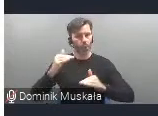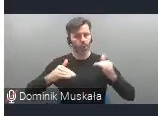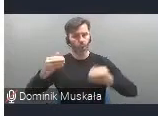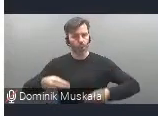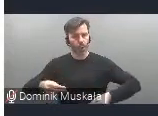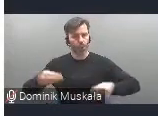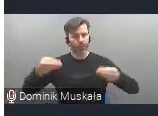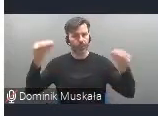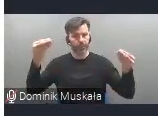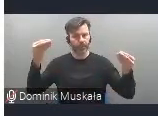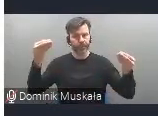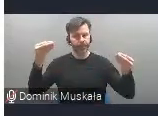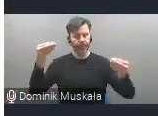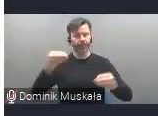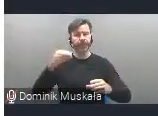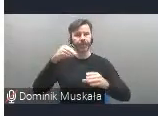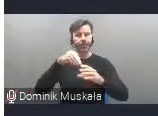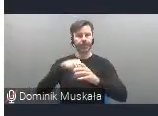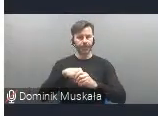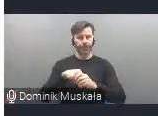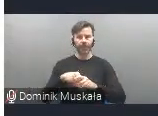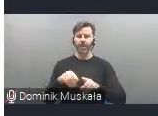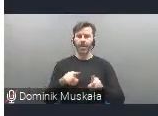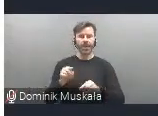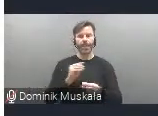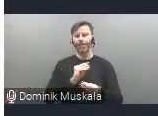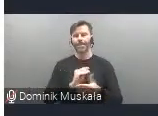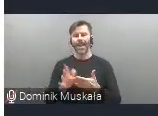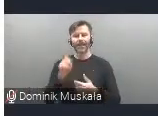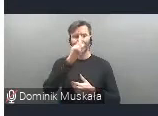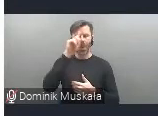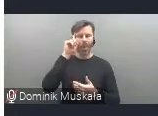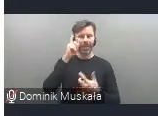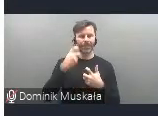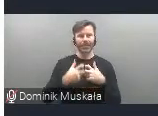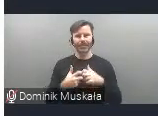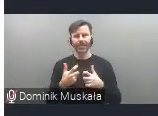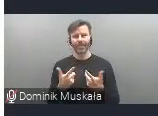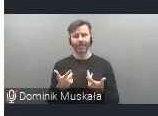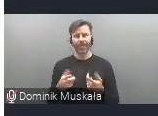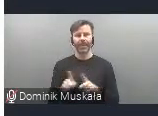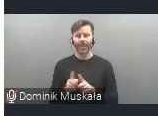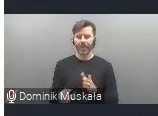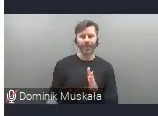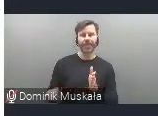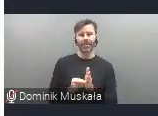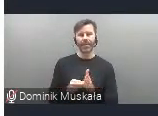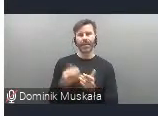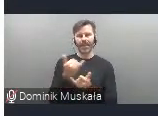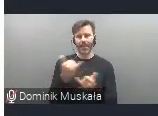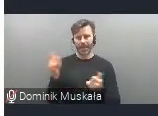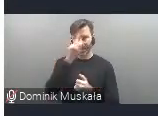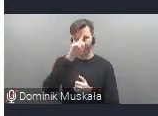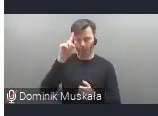zrozumieniu czy w dużej mierze, czyli bez tych kwestii społecznych właśnie o te szersze kwestie, czyli społeczne, czyli